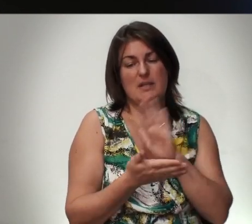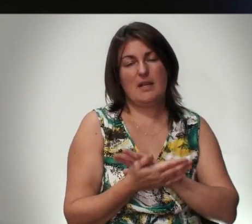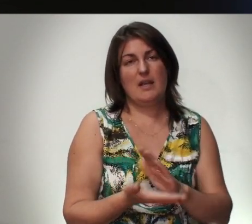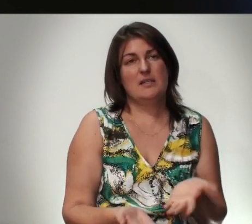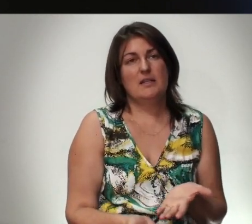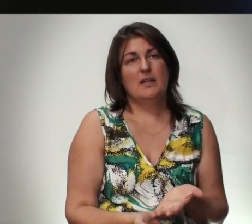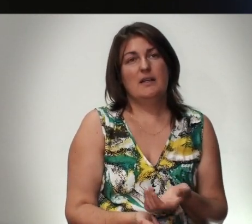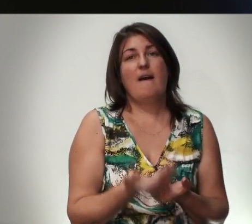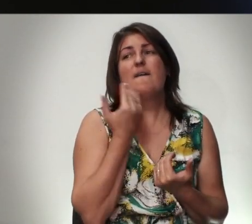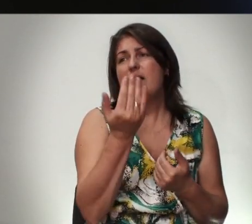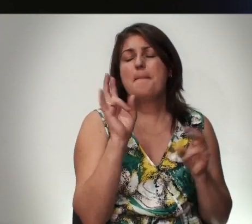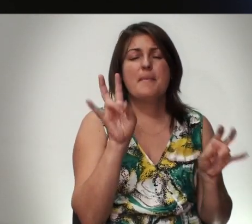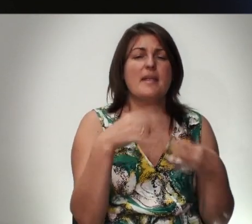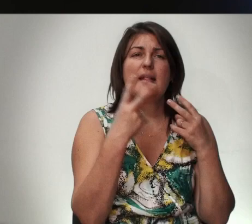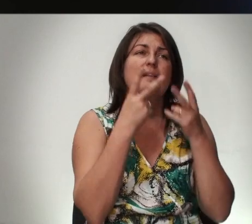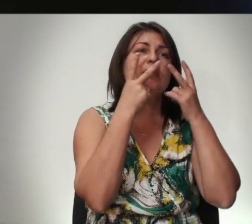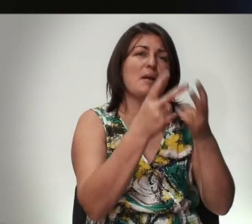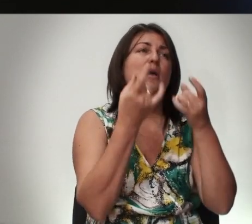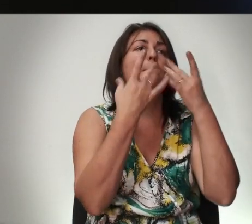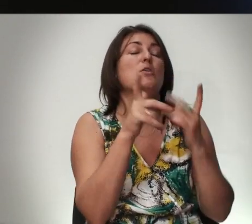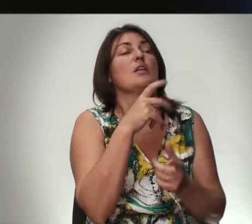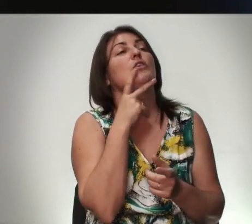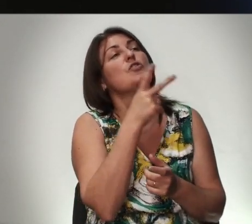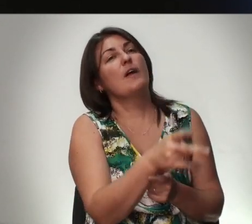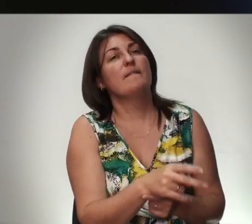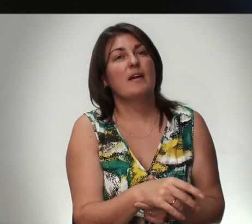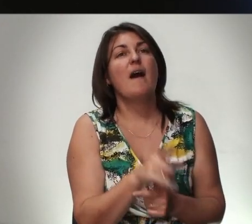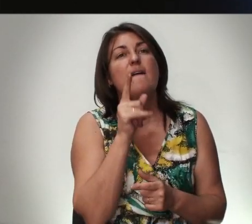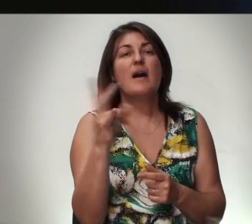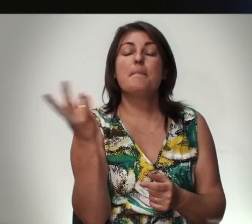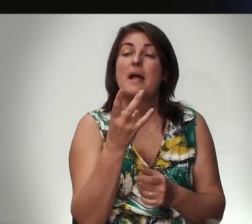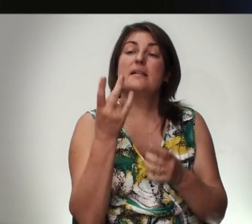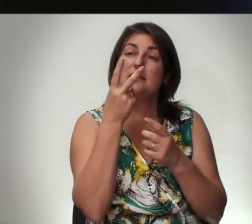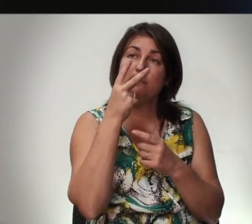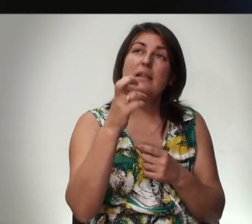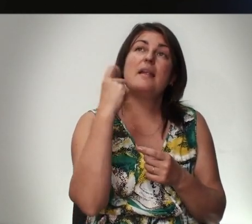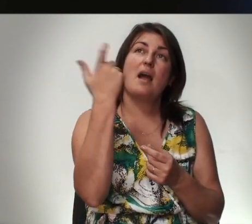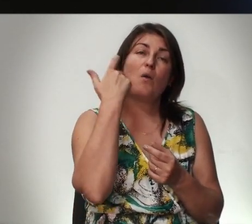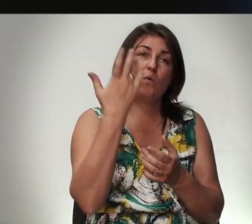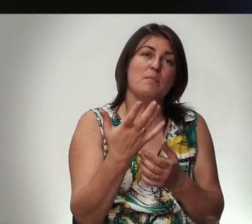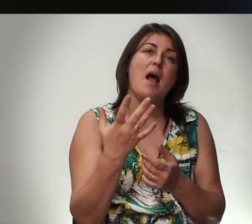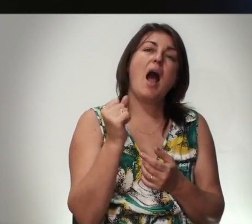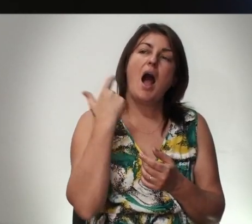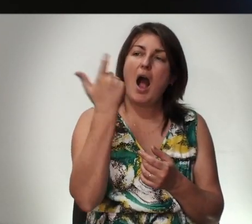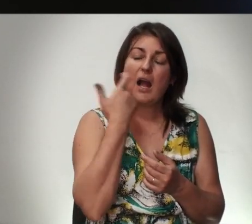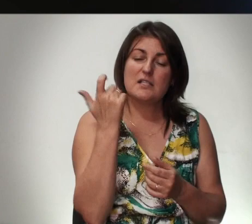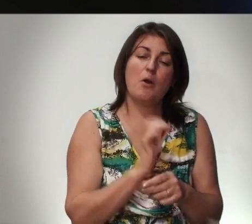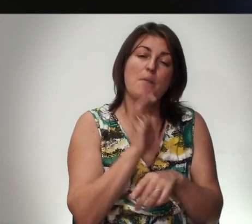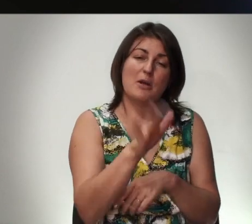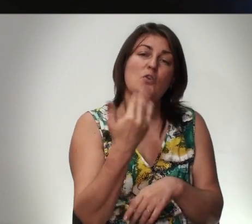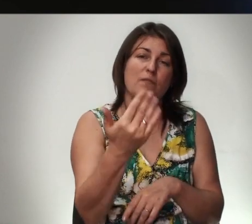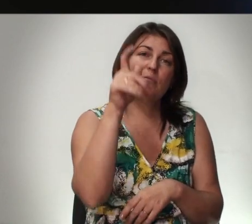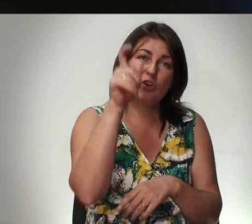Вам Не надо Посмотреть Просто На Человека Вам Надо Смотреть На Господа А Господь Пошлет Вам